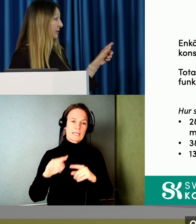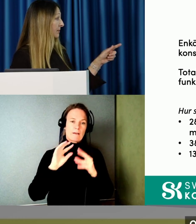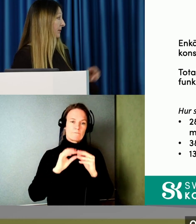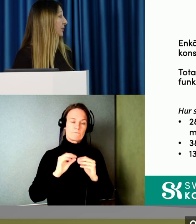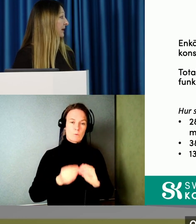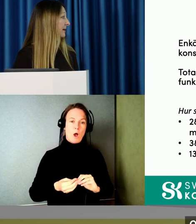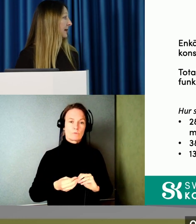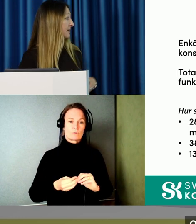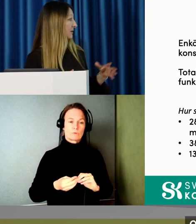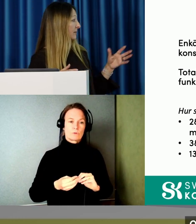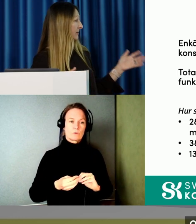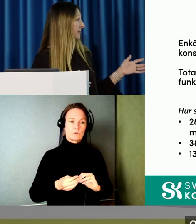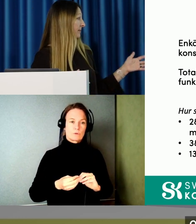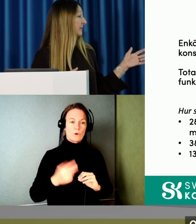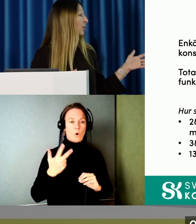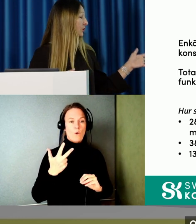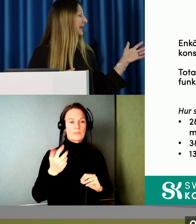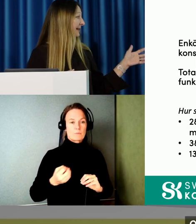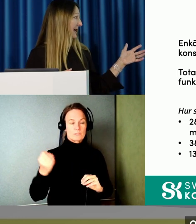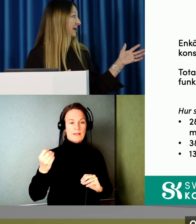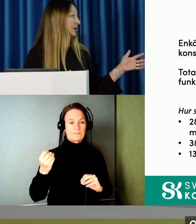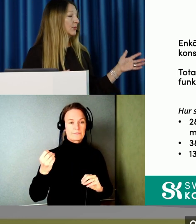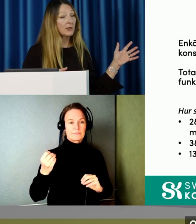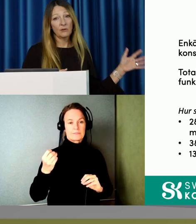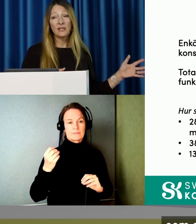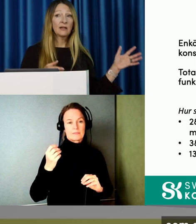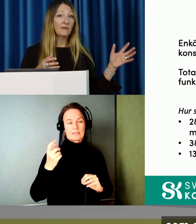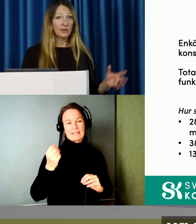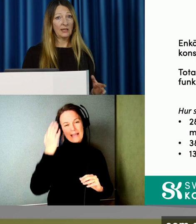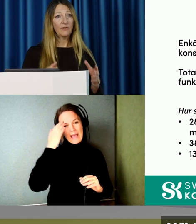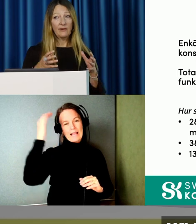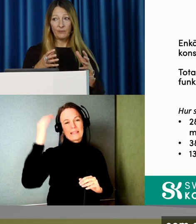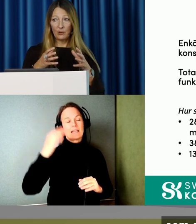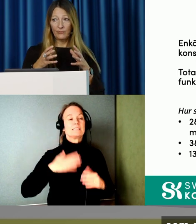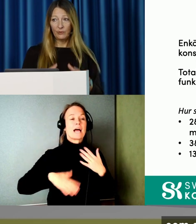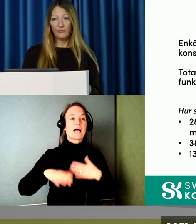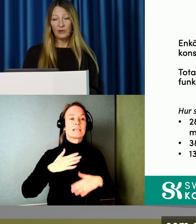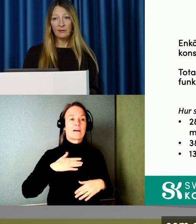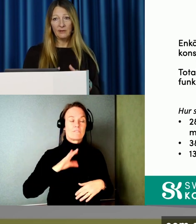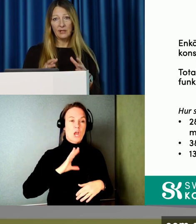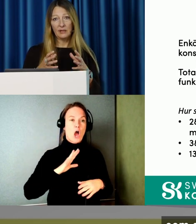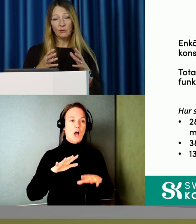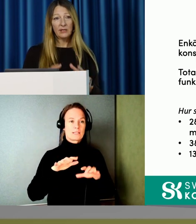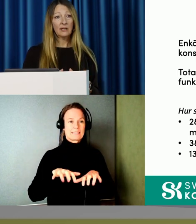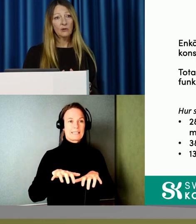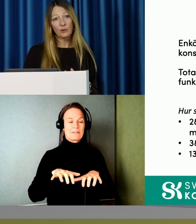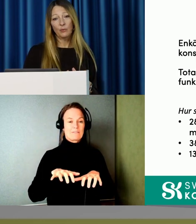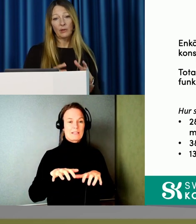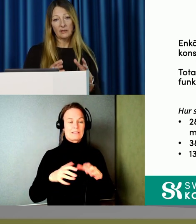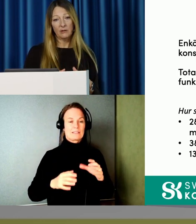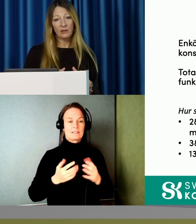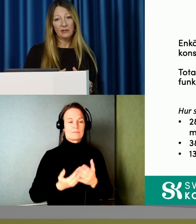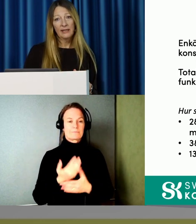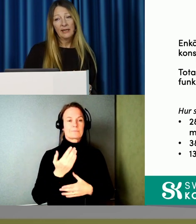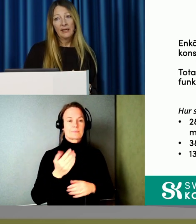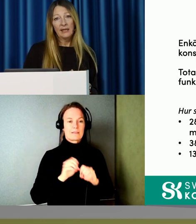Och sen är det ju åtta, alltså också lite äldre personer som gärna vill ha skriftlig information fortfarande. Och det kan ju bero på